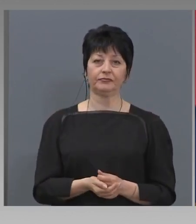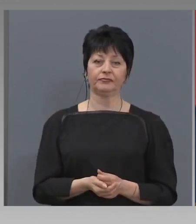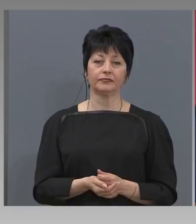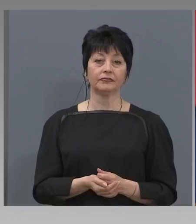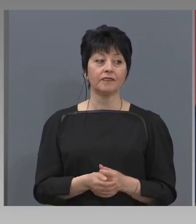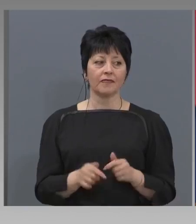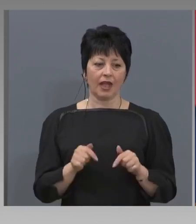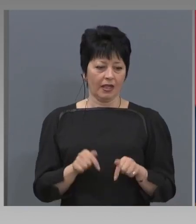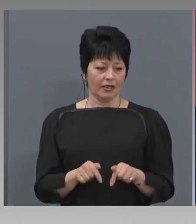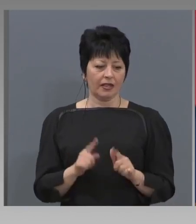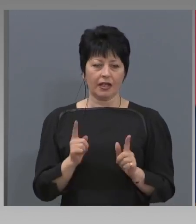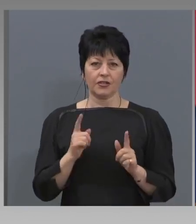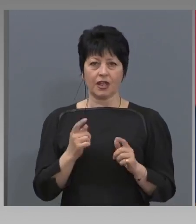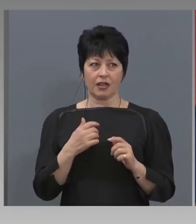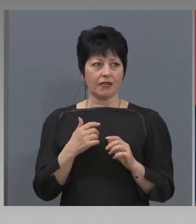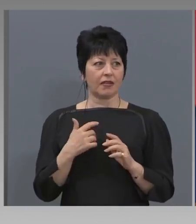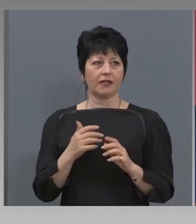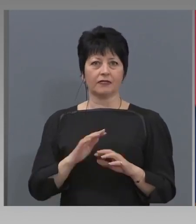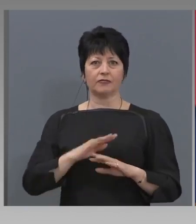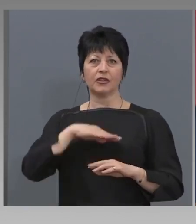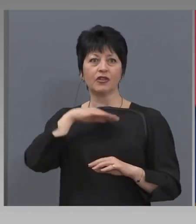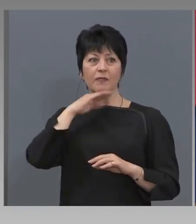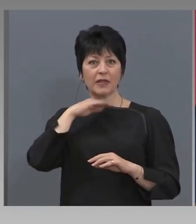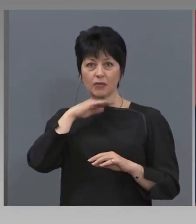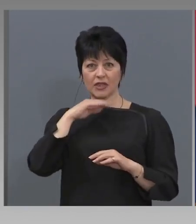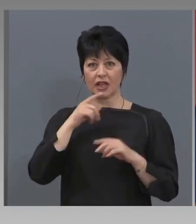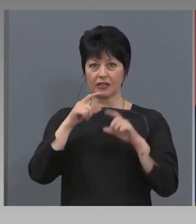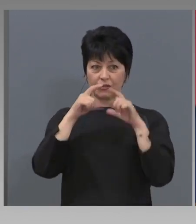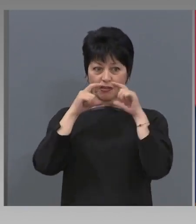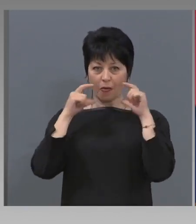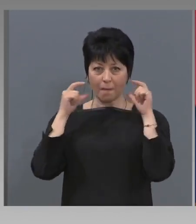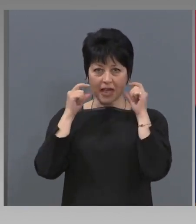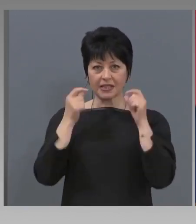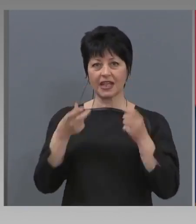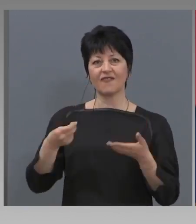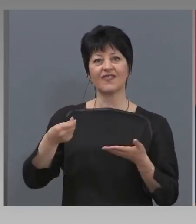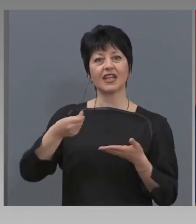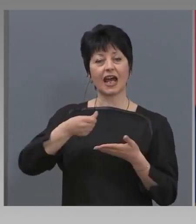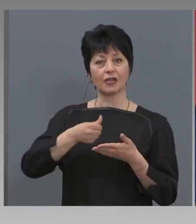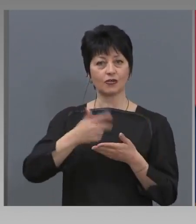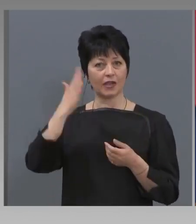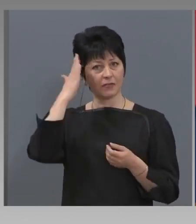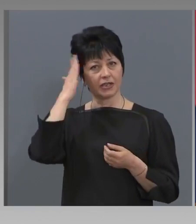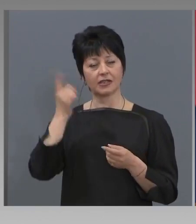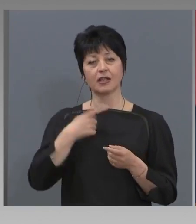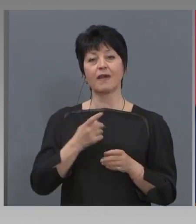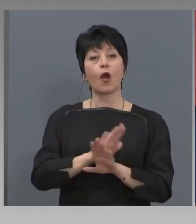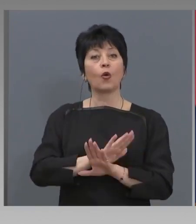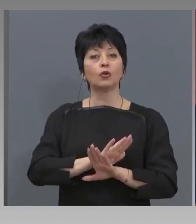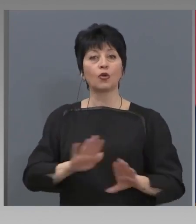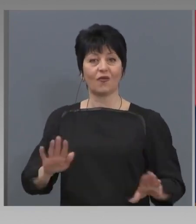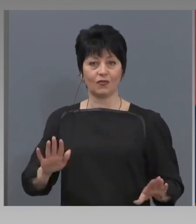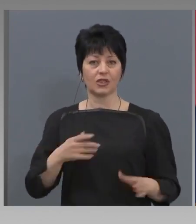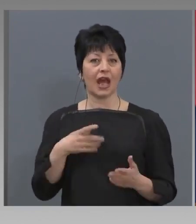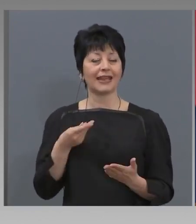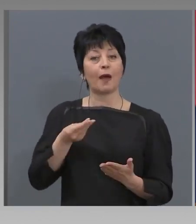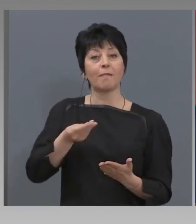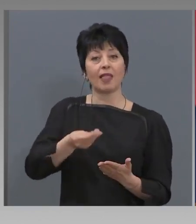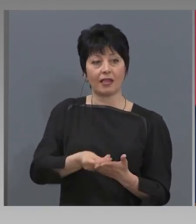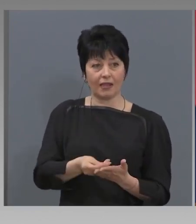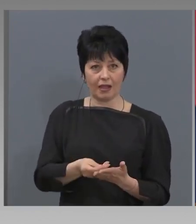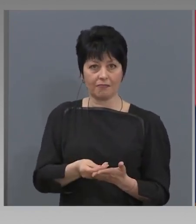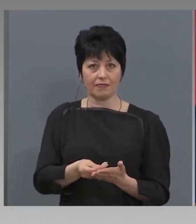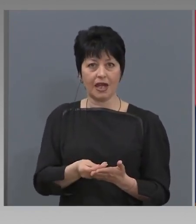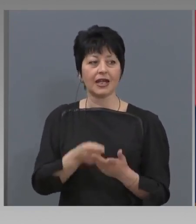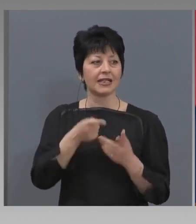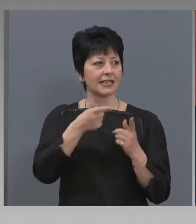Така че ние насмогнеме или и на маски, финансовия министър има готовност да платиме за тези, които